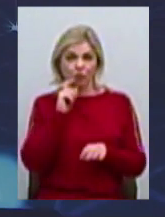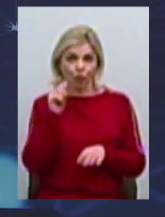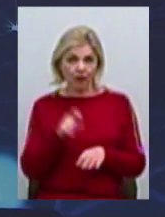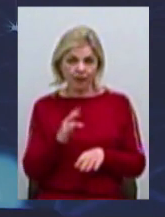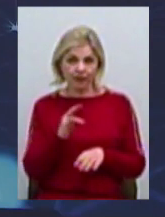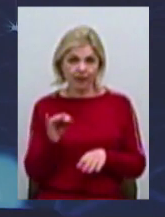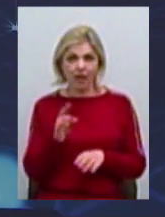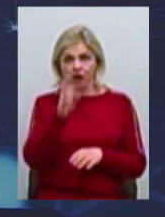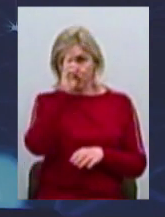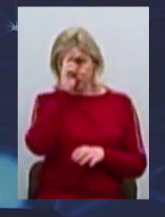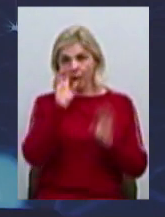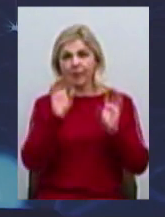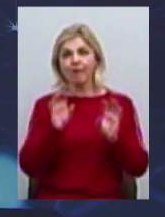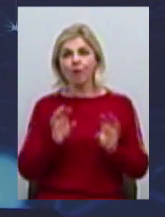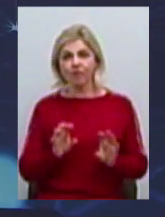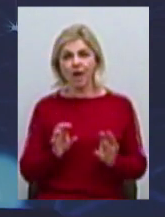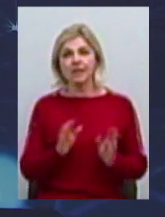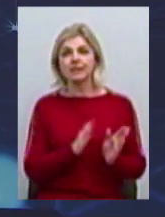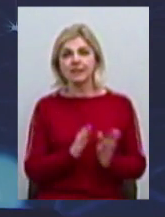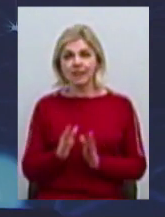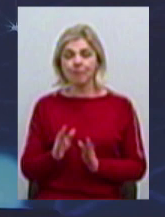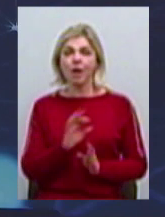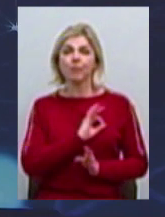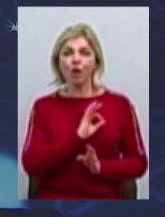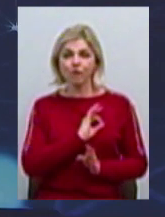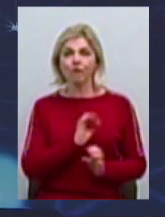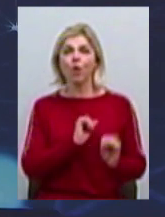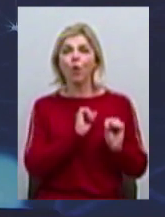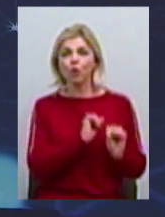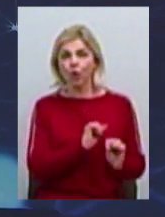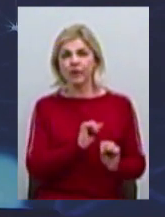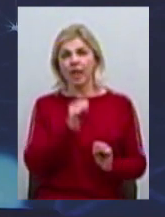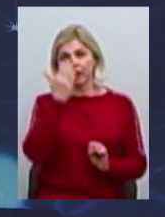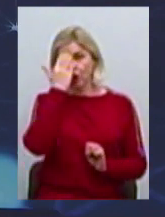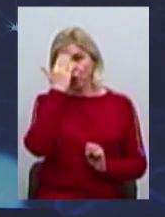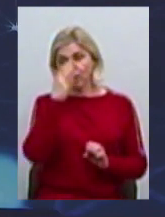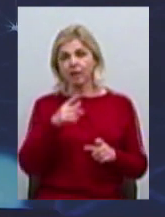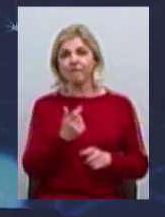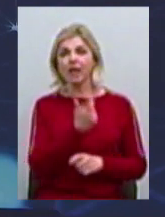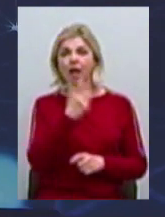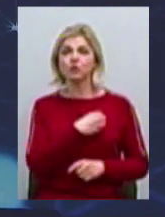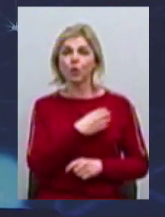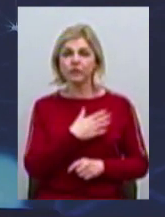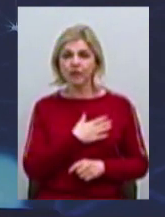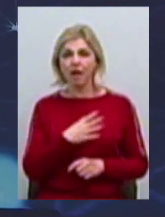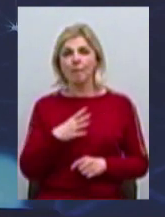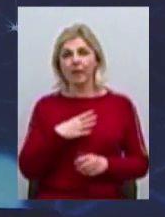державна правова система правової охорони інтелектуальної власності була спрямована на